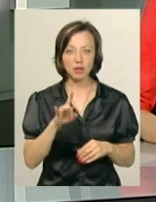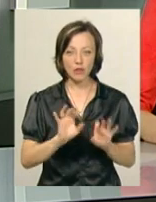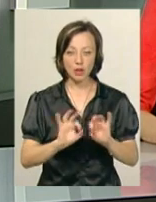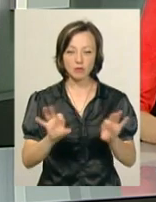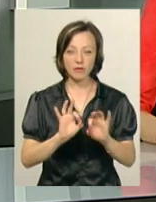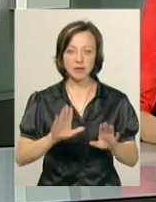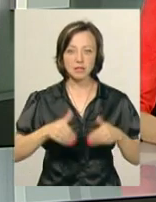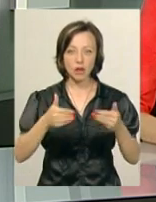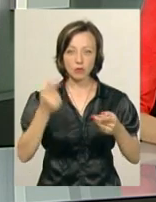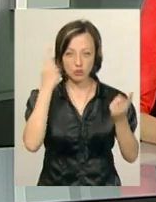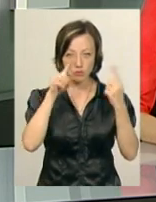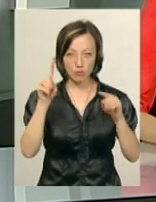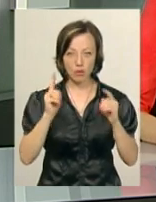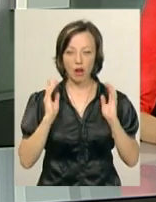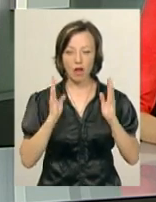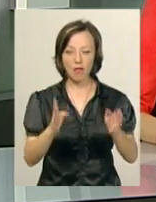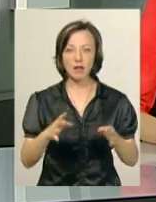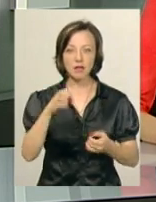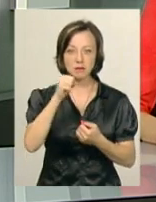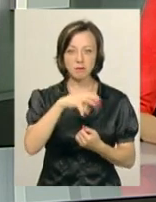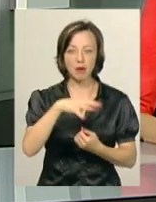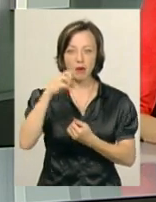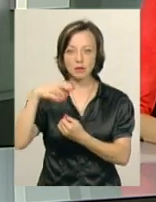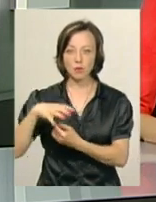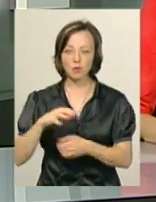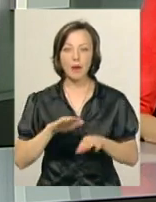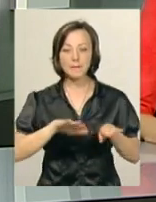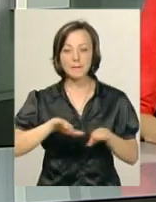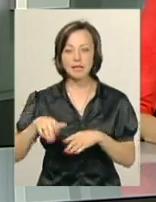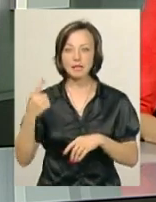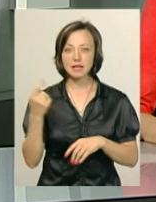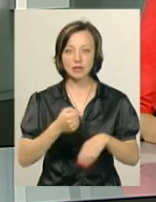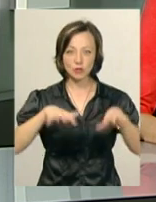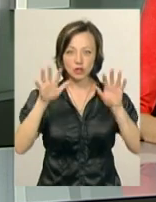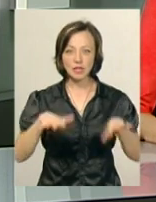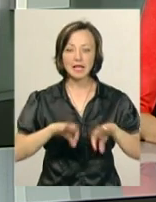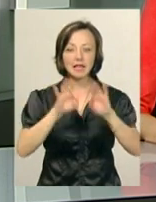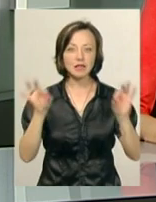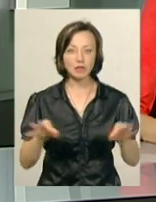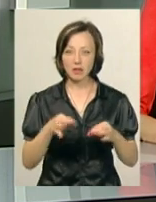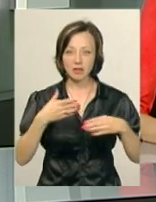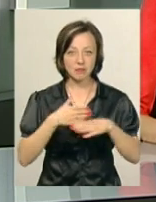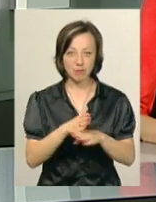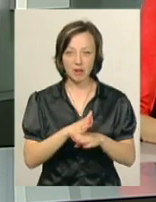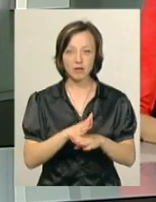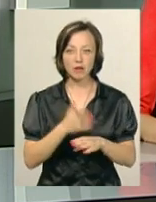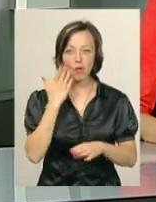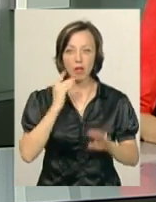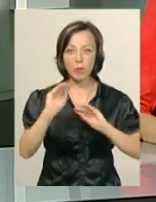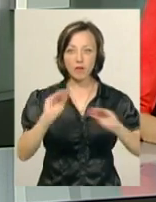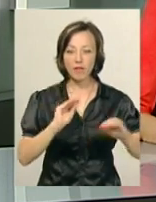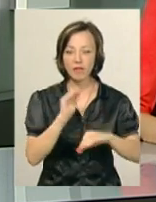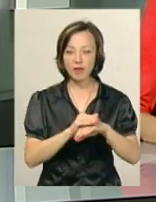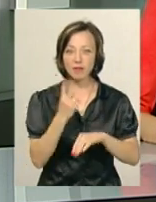розповів ініціатор створення алеї з парасолюк Андрій Олесь. Після недільної зливи жодна з них не зламалася. Після монтажу